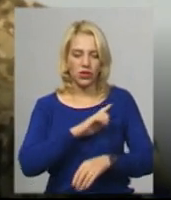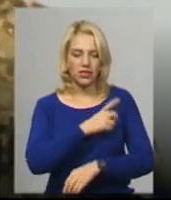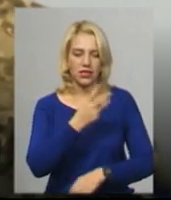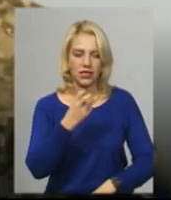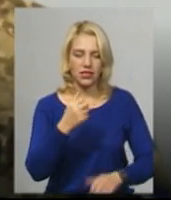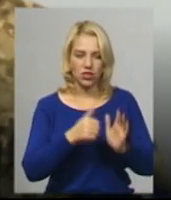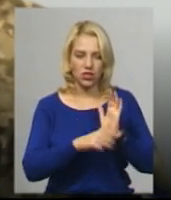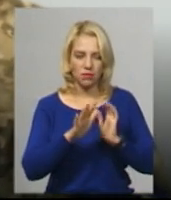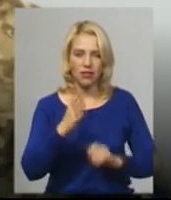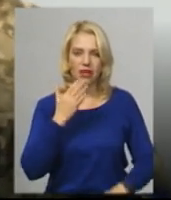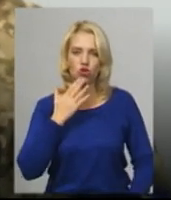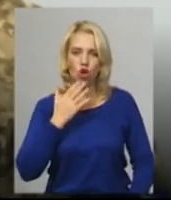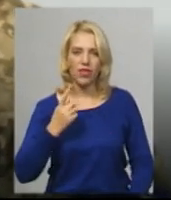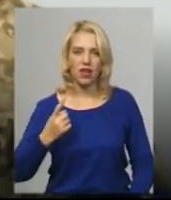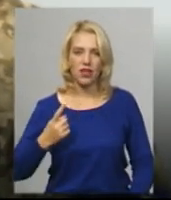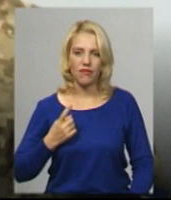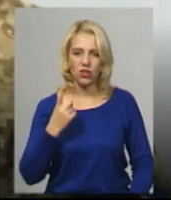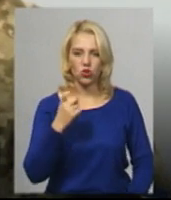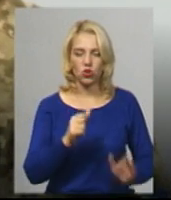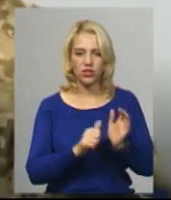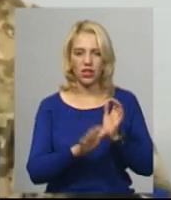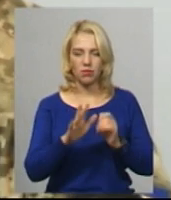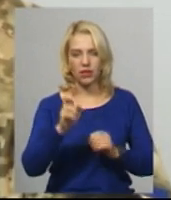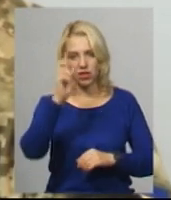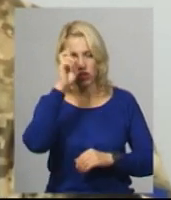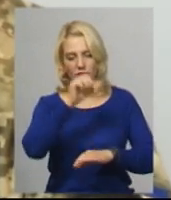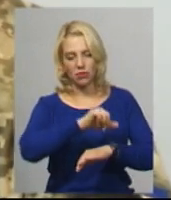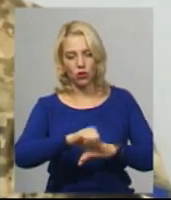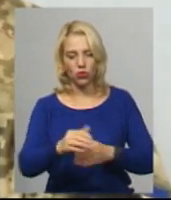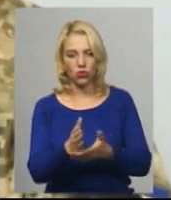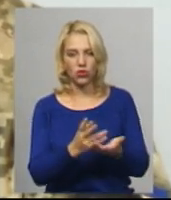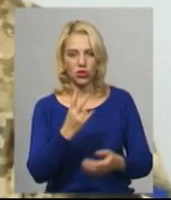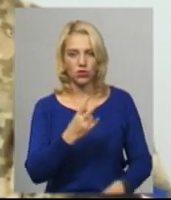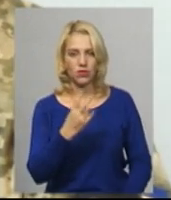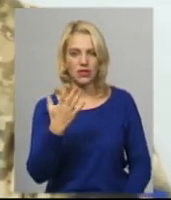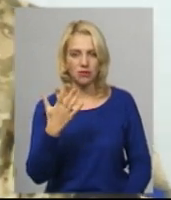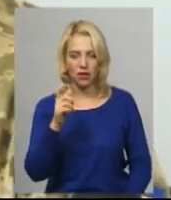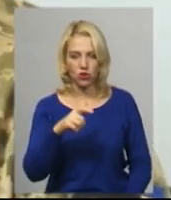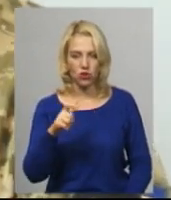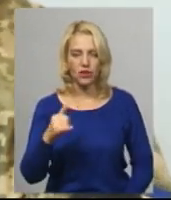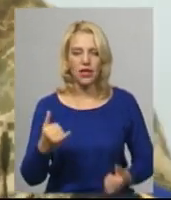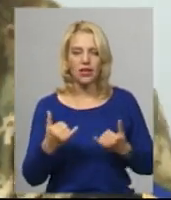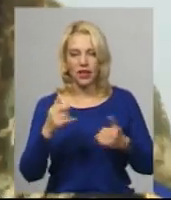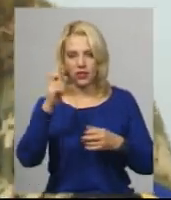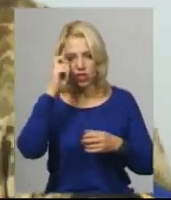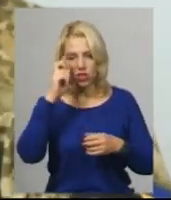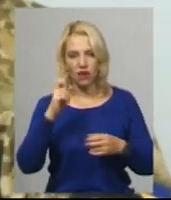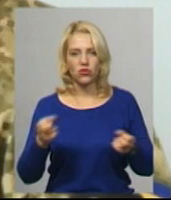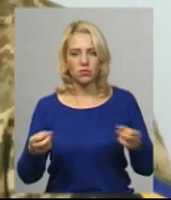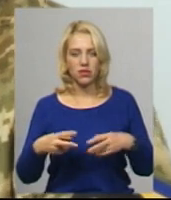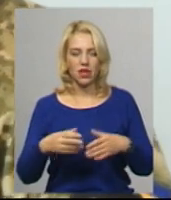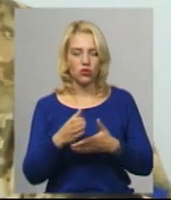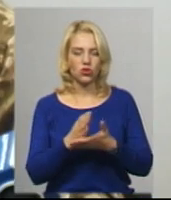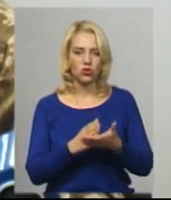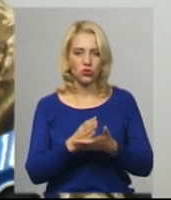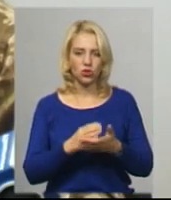гвардії – 175 чоловік, для Державної прикордонної служби – 25 чоловік, і для Державної спеціальної служби транспорту – 25